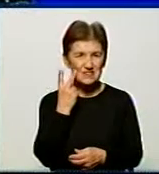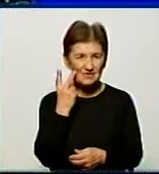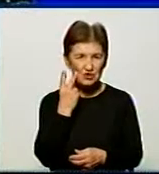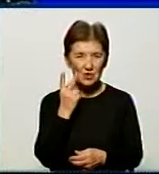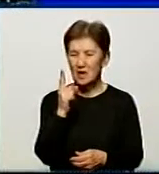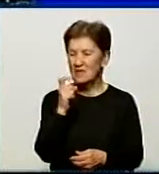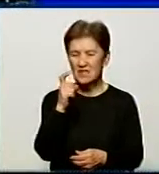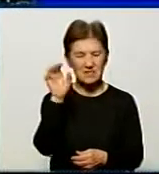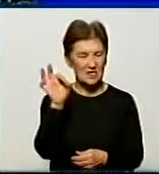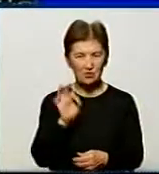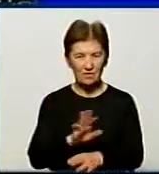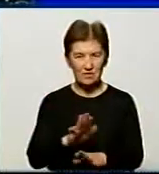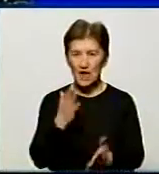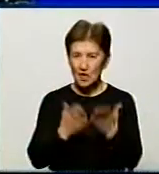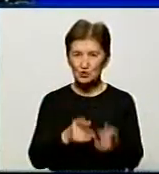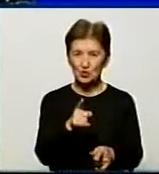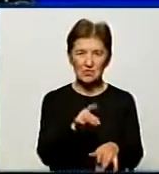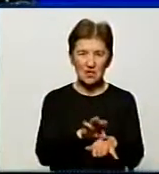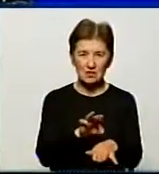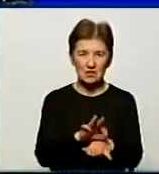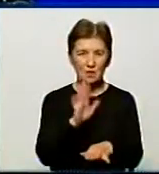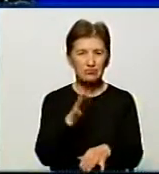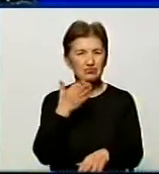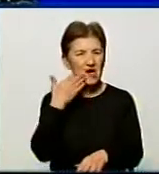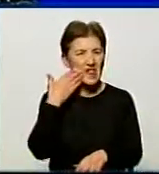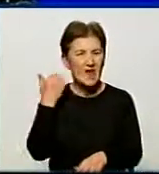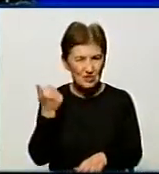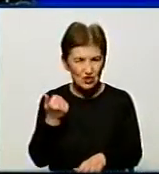100%, але якщо ви захворієте, то це буде значно легше.